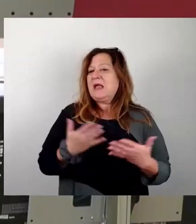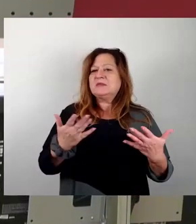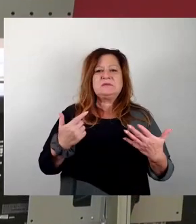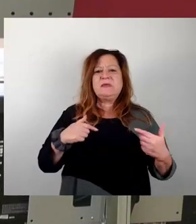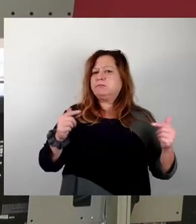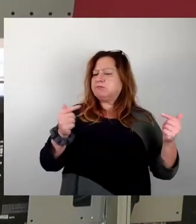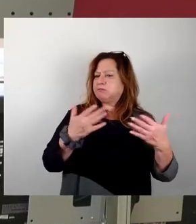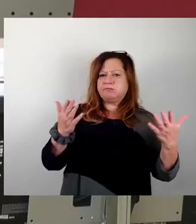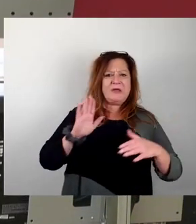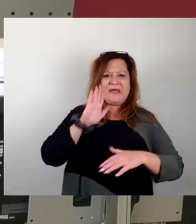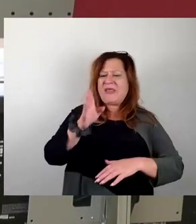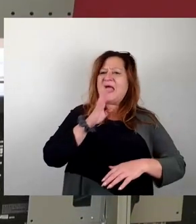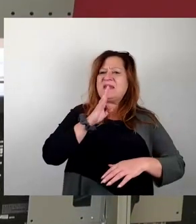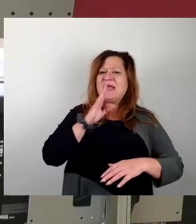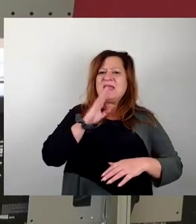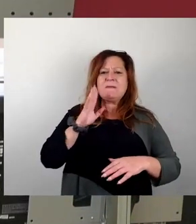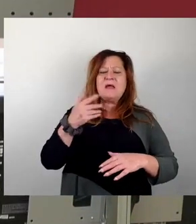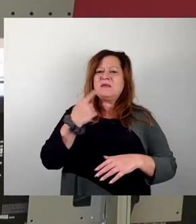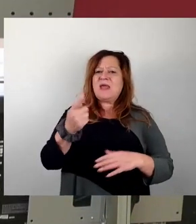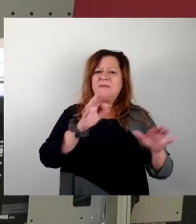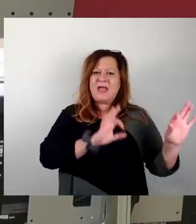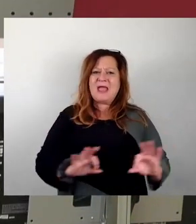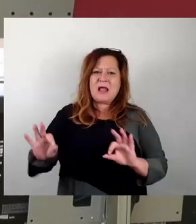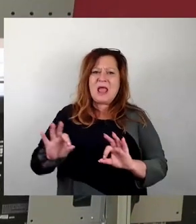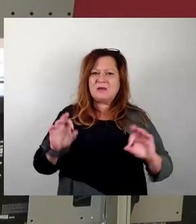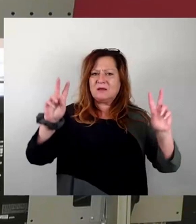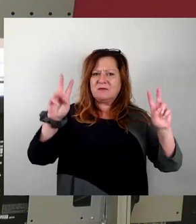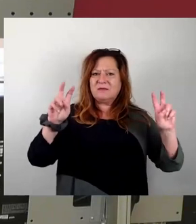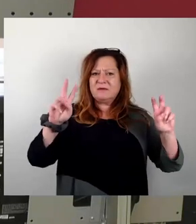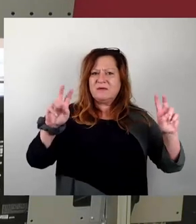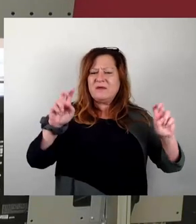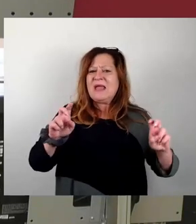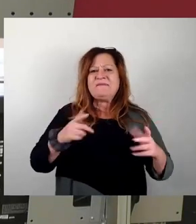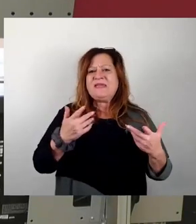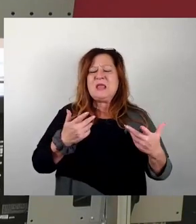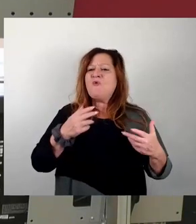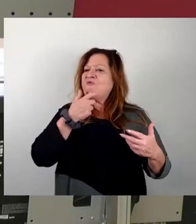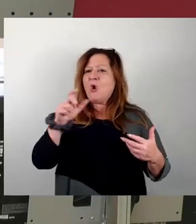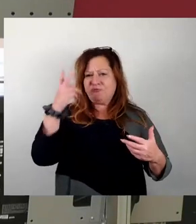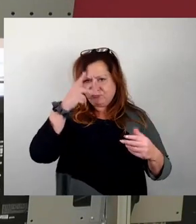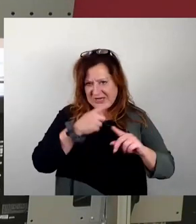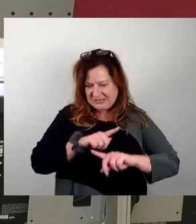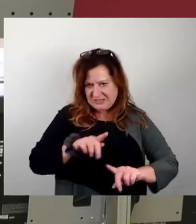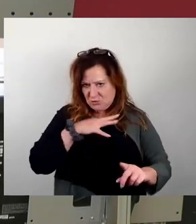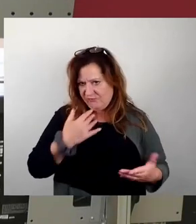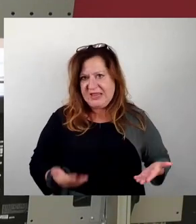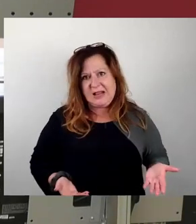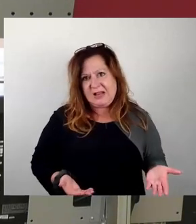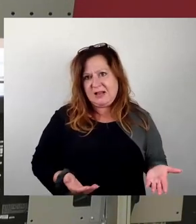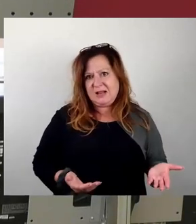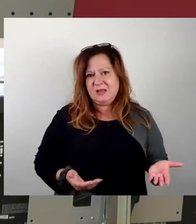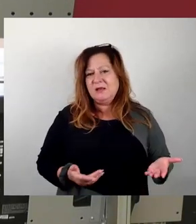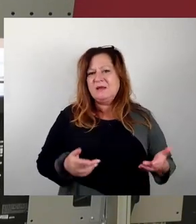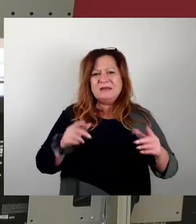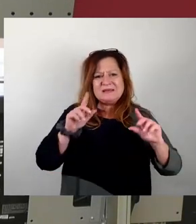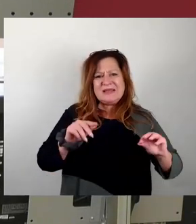Redebeitrag selbst eingeleitet mit der Aussage, dass er davon nicht so sehr viel versteht. Und insofern ist es gut. Also dieses